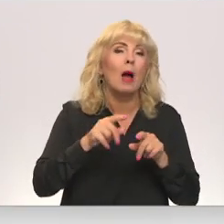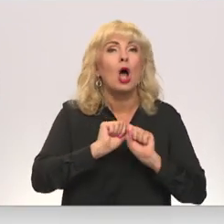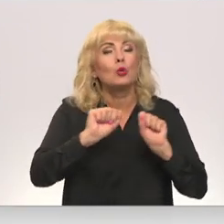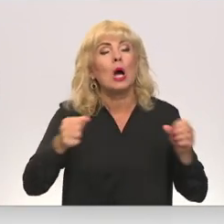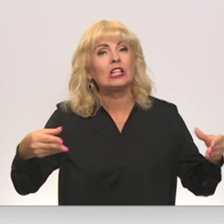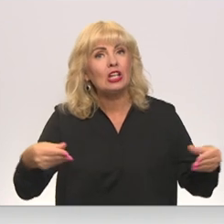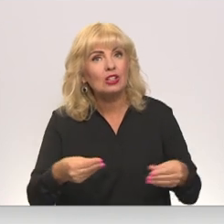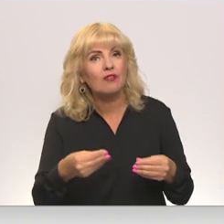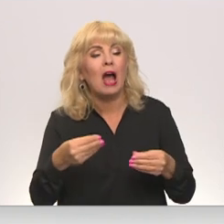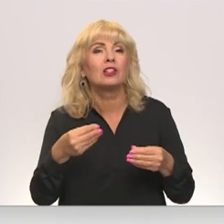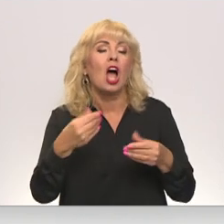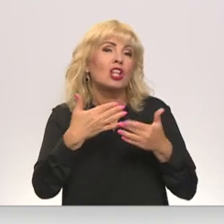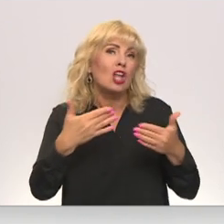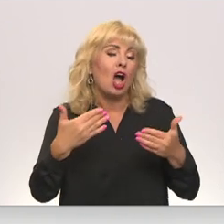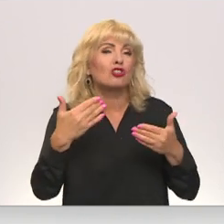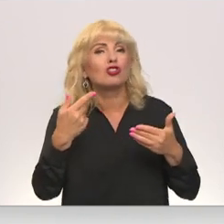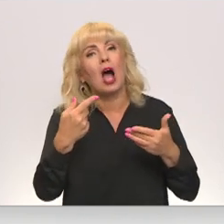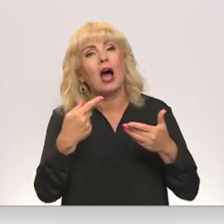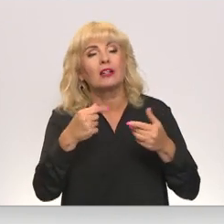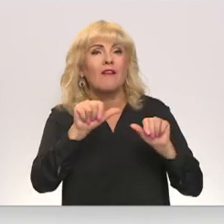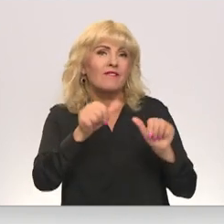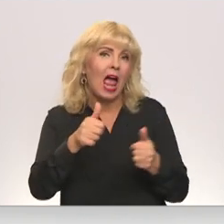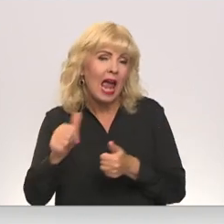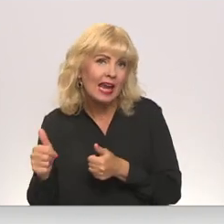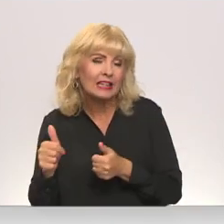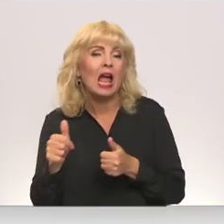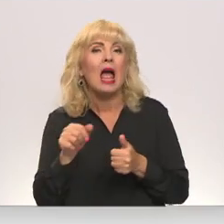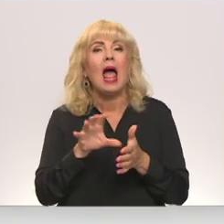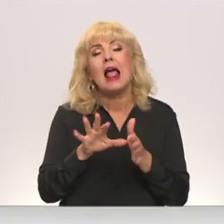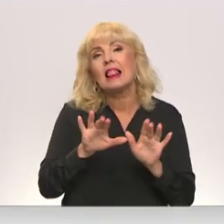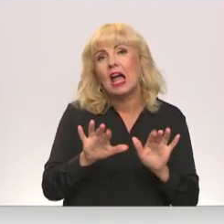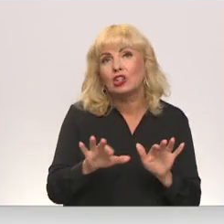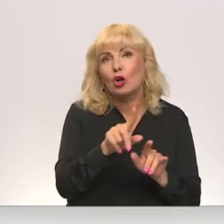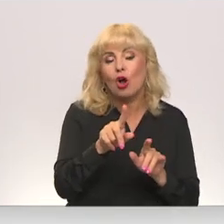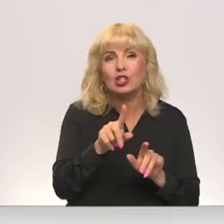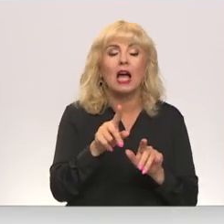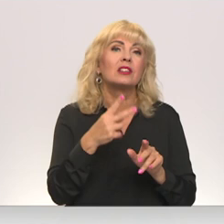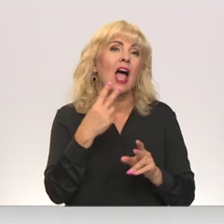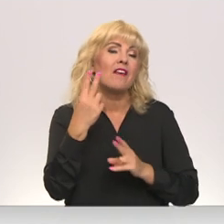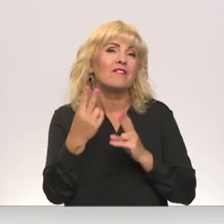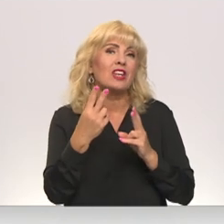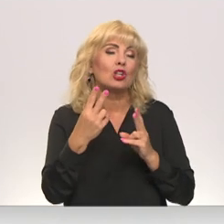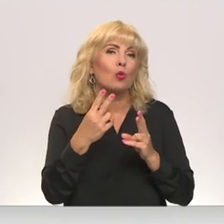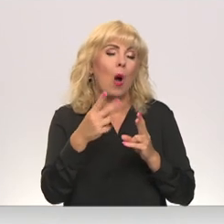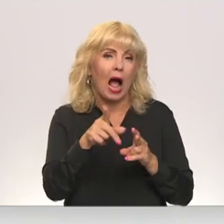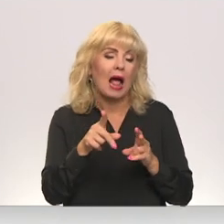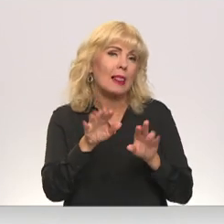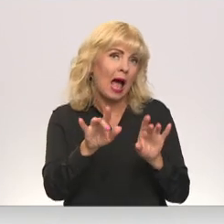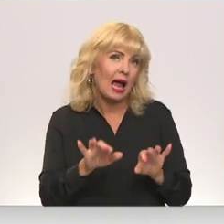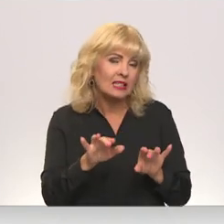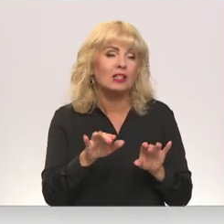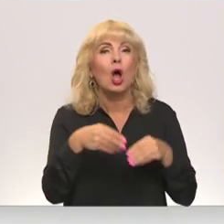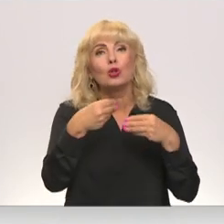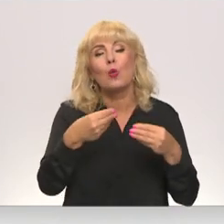dažādas modelēšanas iespējas, ko sniedz procesu elektronizācija. Pilsētas virtuālais modelis sniegas ieguldījuma dažāda